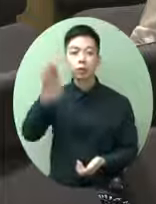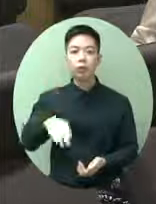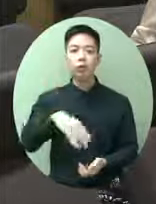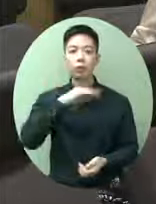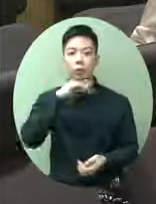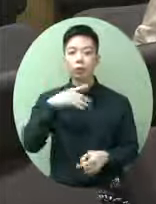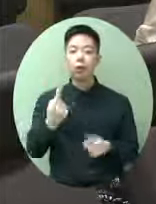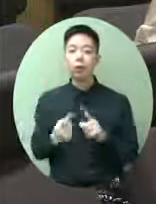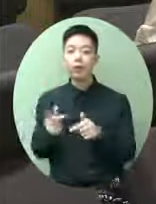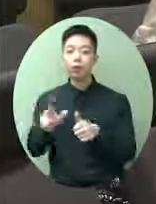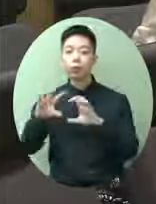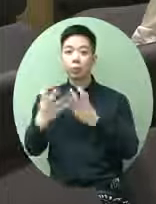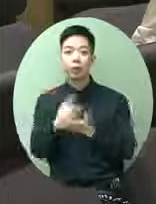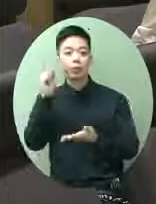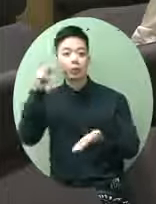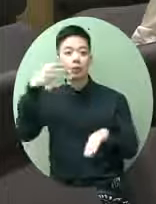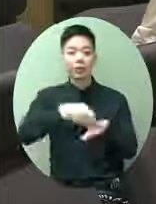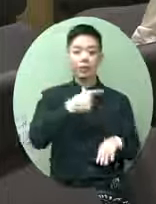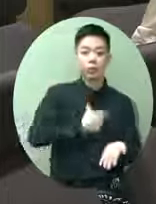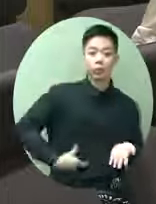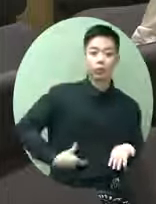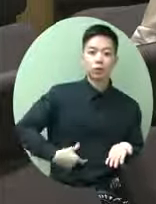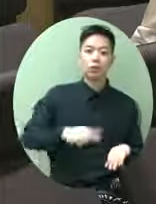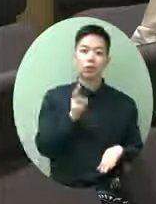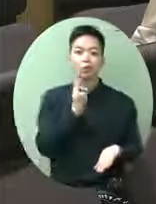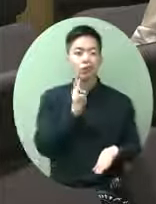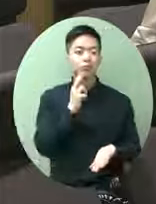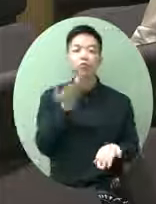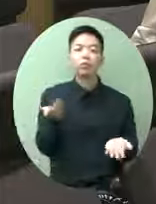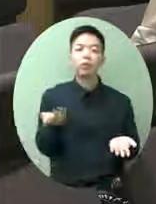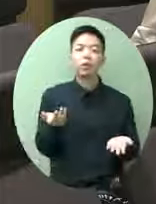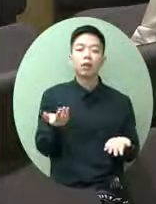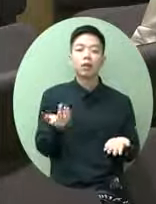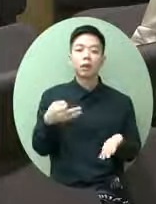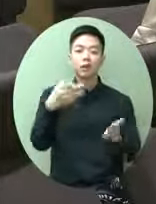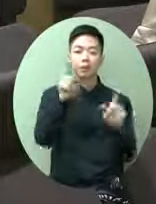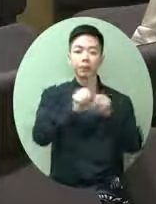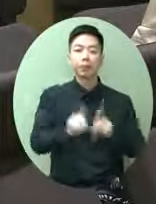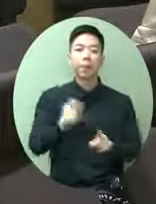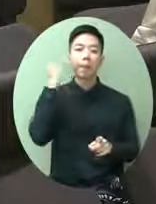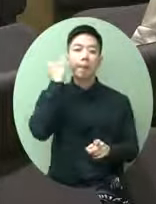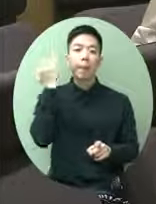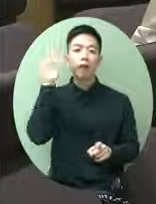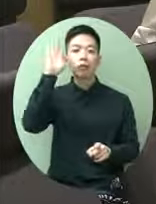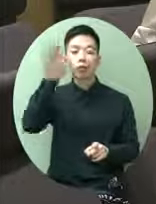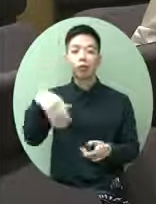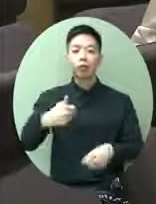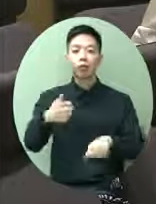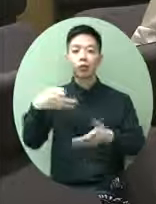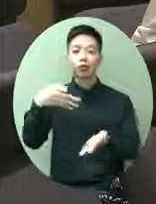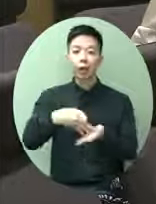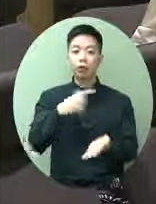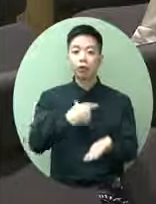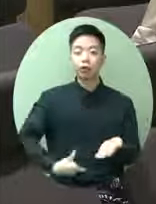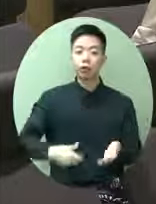選的民主派來說其實很難有甚麼參考作用那日後他們還有多少參選空間呢最後就是